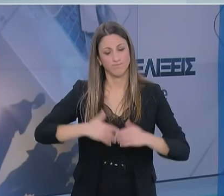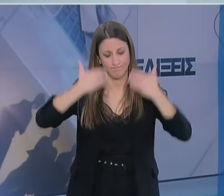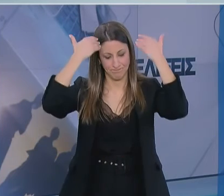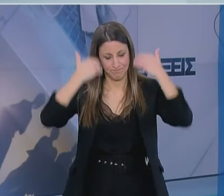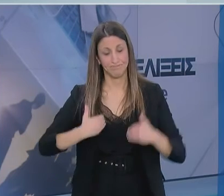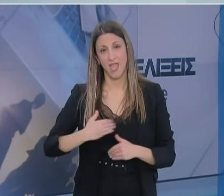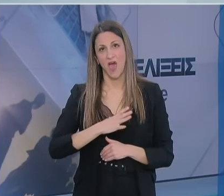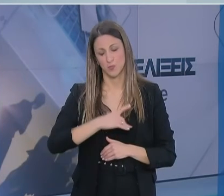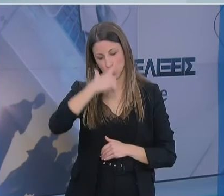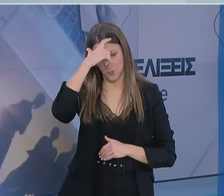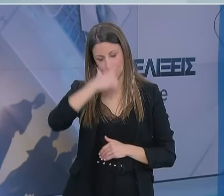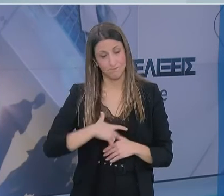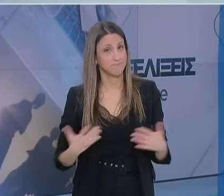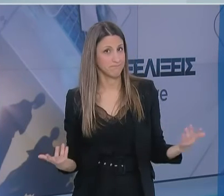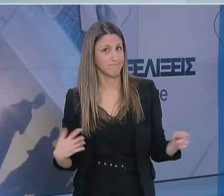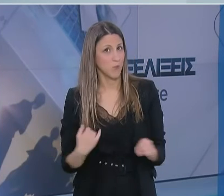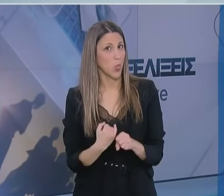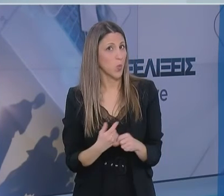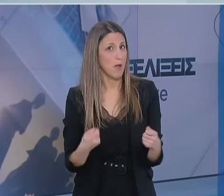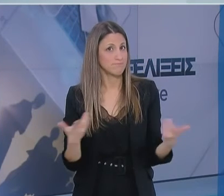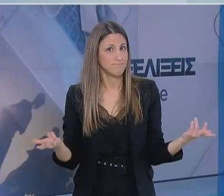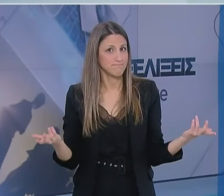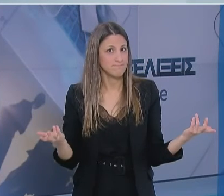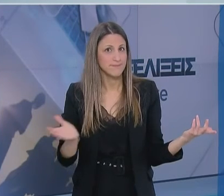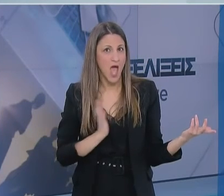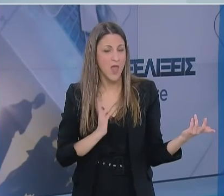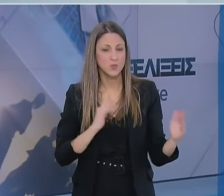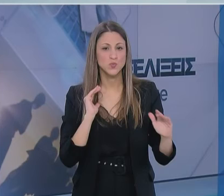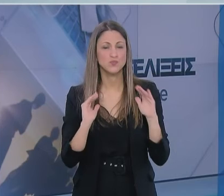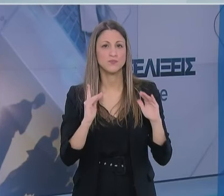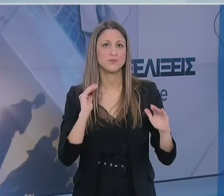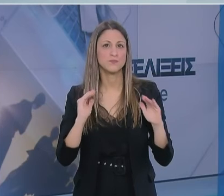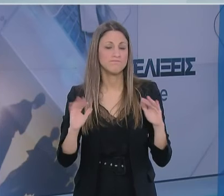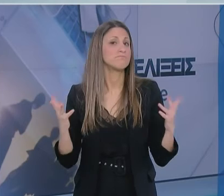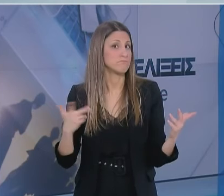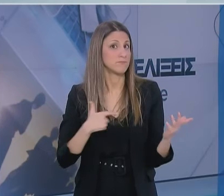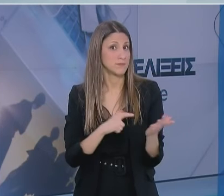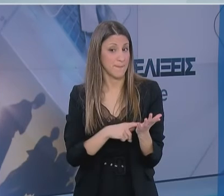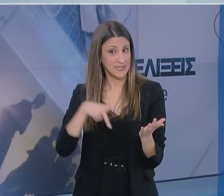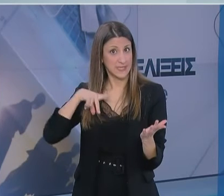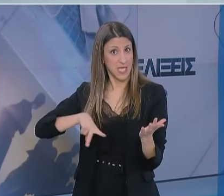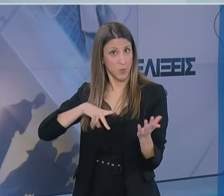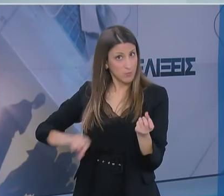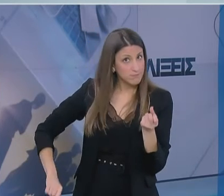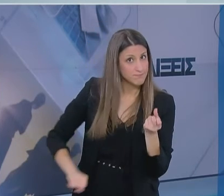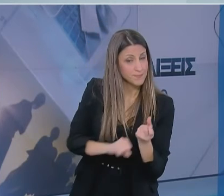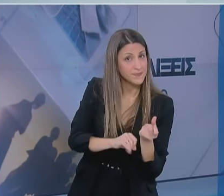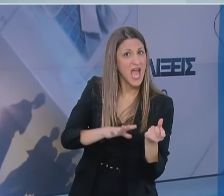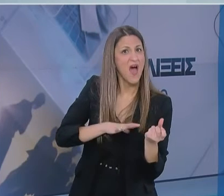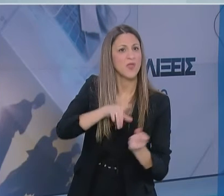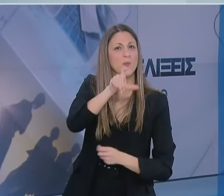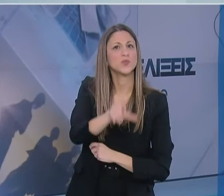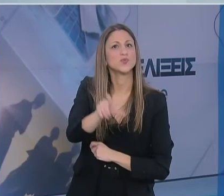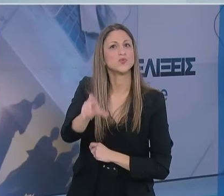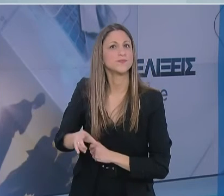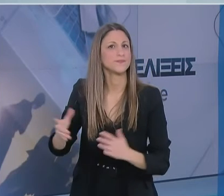υπηρετούμε είναι καθήκον μας, θα έλεγα, και το καθήκον αυτό το υπηρετούμε με επιτυχία. Ο δημόσιος